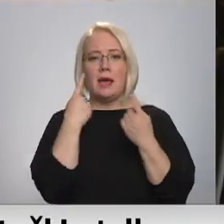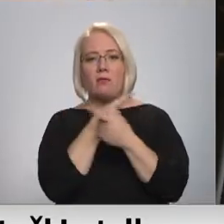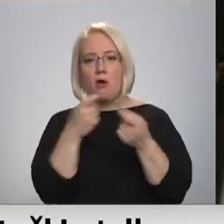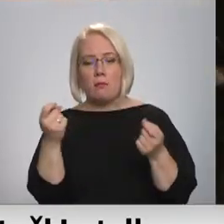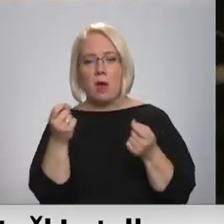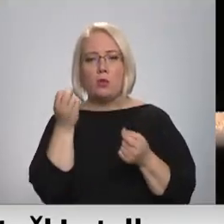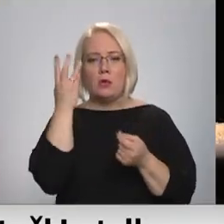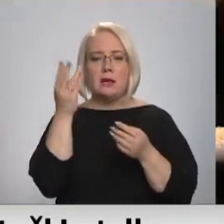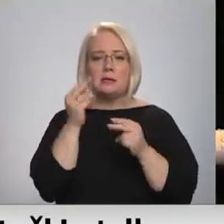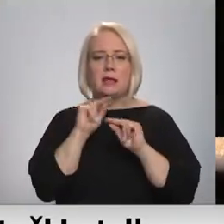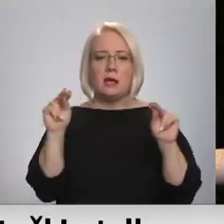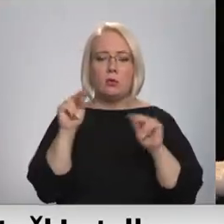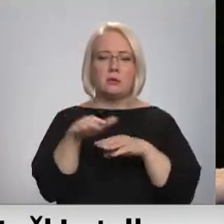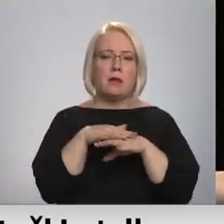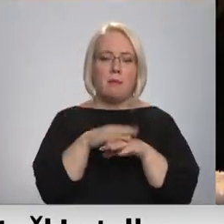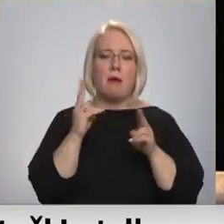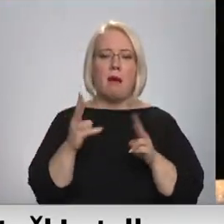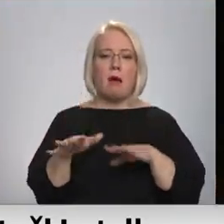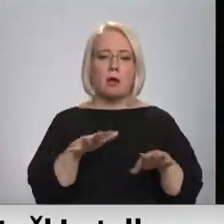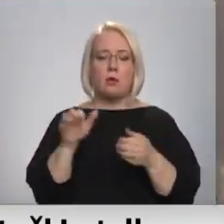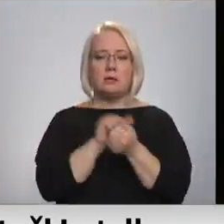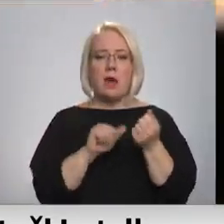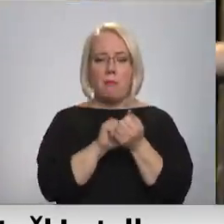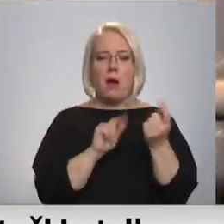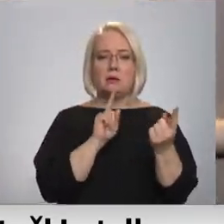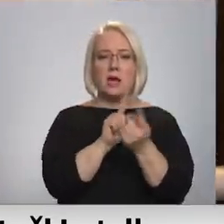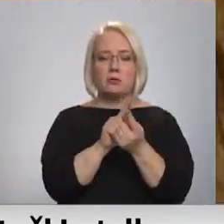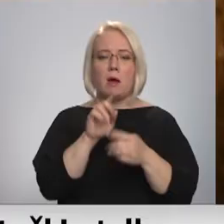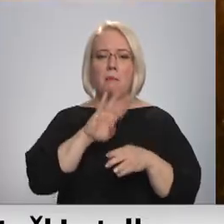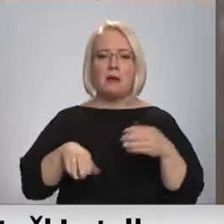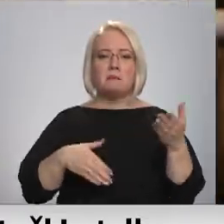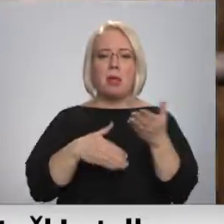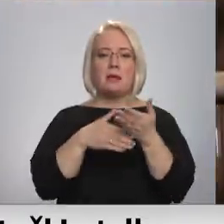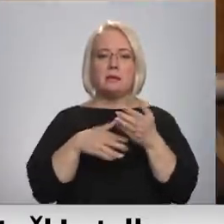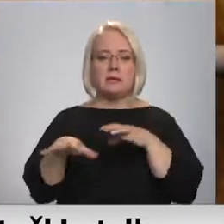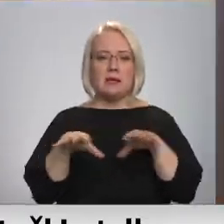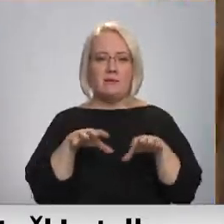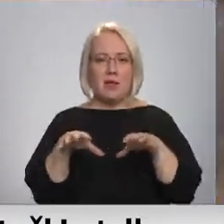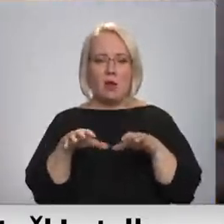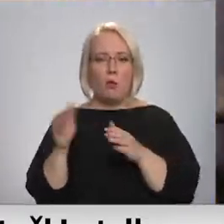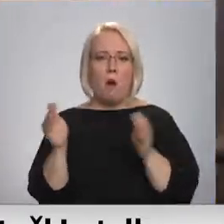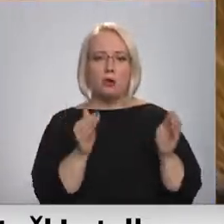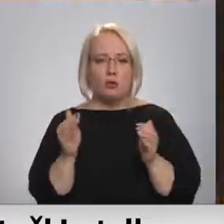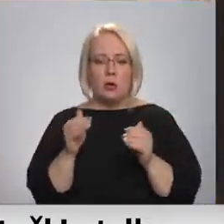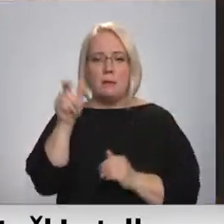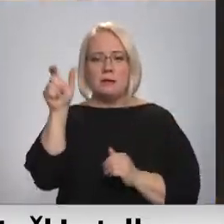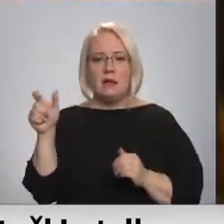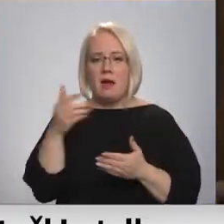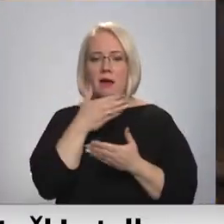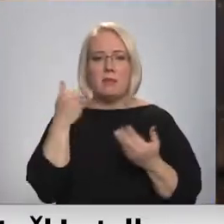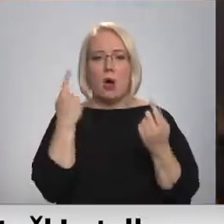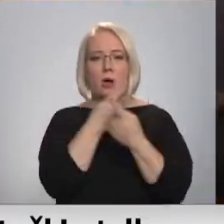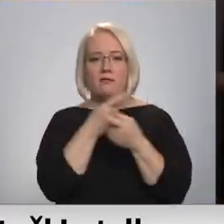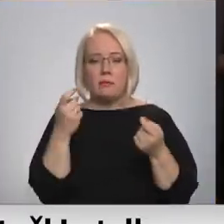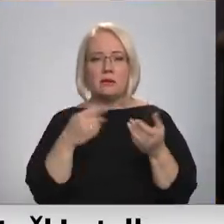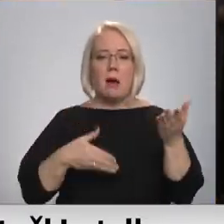izglītot sabiedrību, kā rīkoties dabā sastopoties ar bezpalīdzīgiem dzīvnieku mazuļiem. Cilvēkiem trūkst informācijas, kad